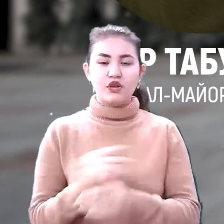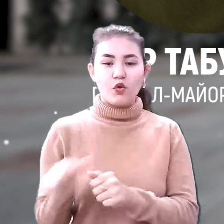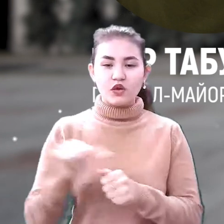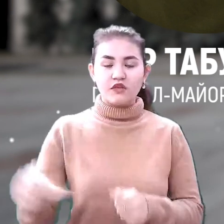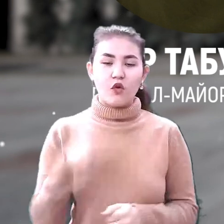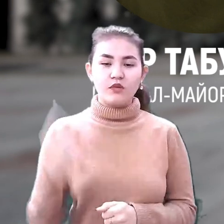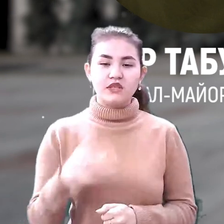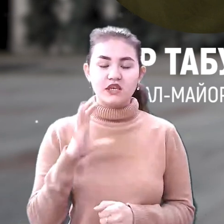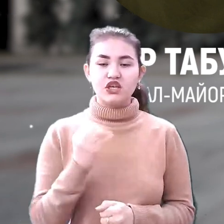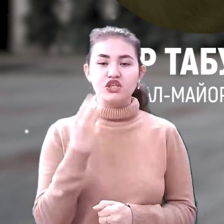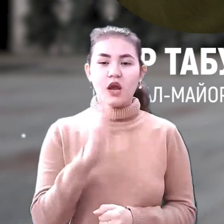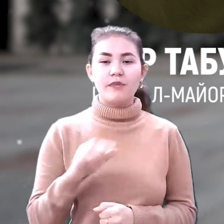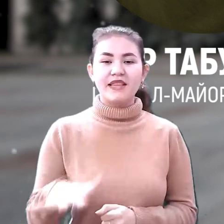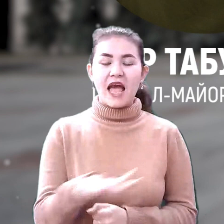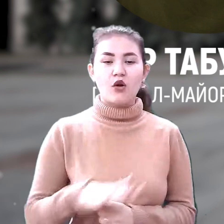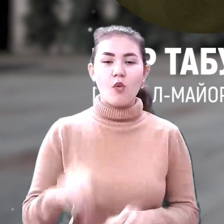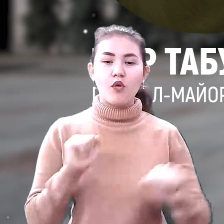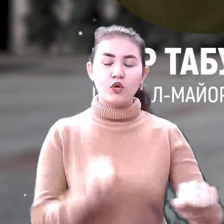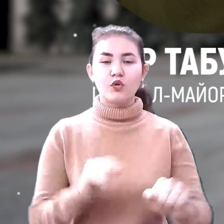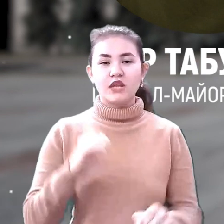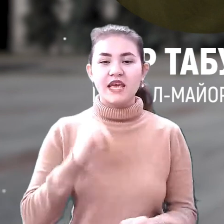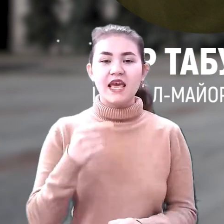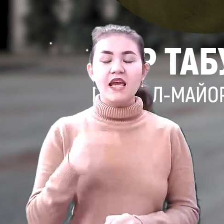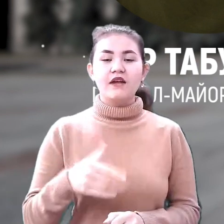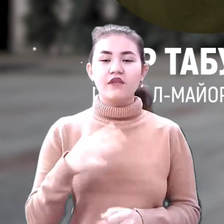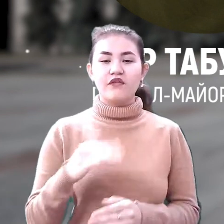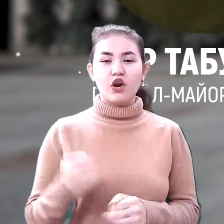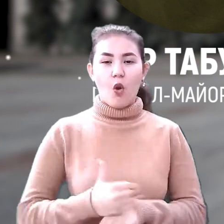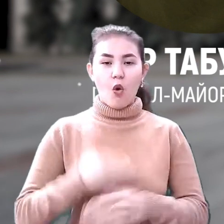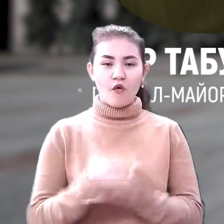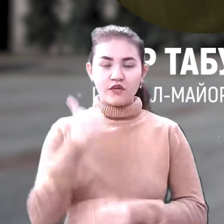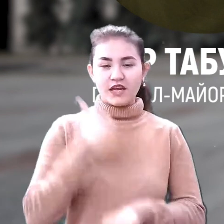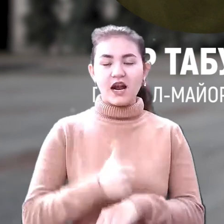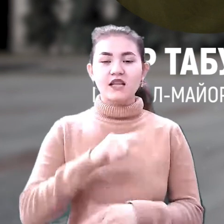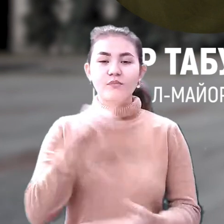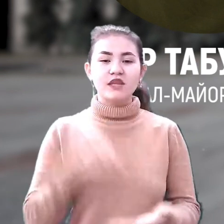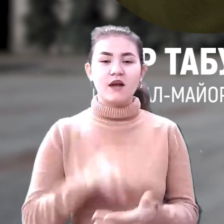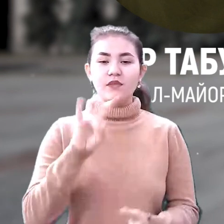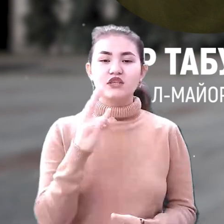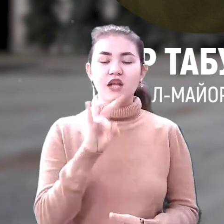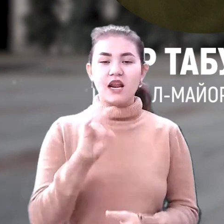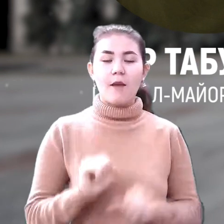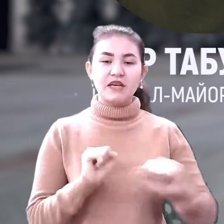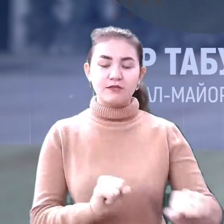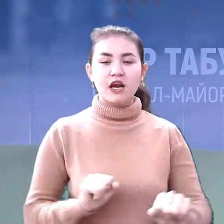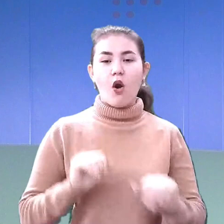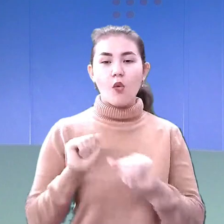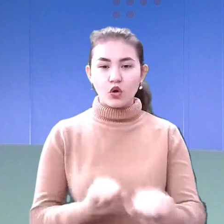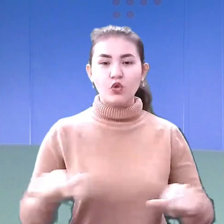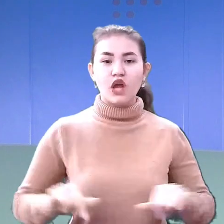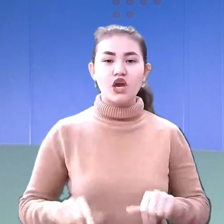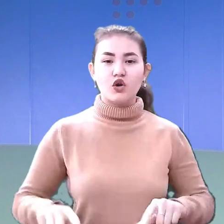керував штабом тероборони. Також він радник Комітету Верховної Ради України з питань національної безпеки, оборони та розвідки.